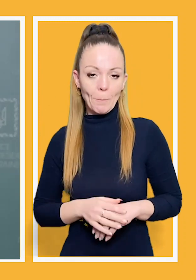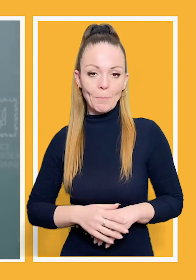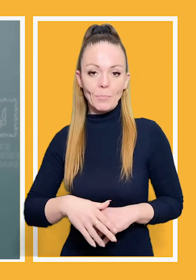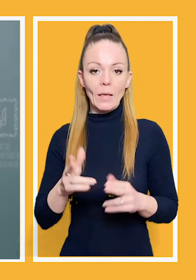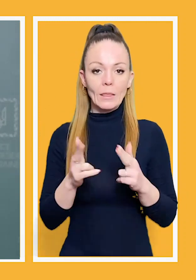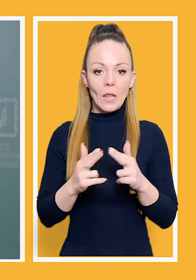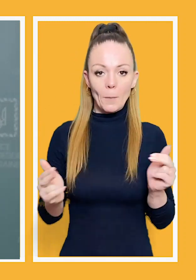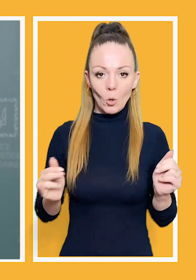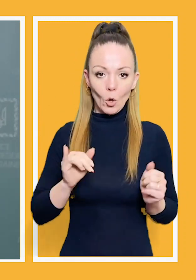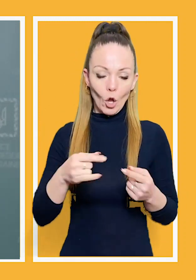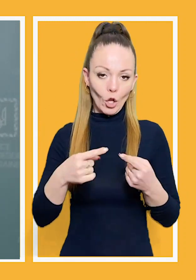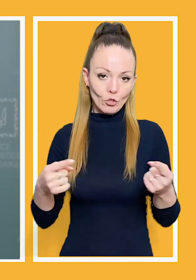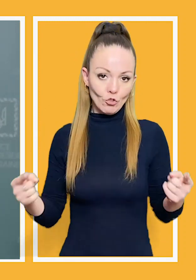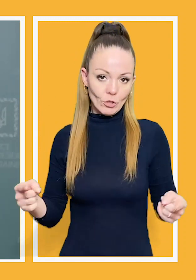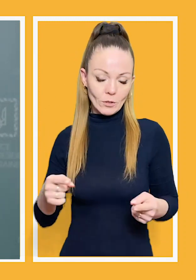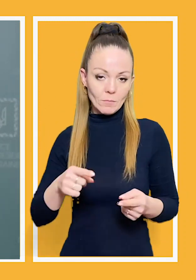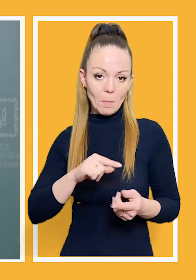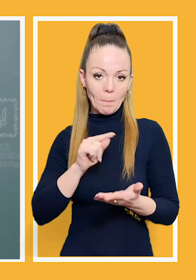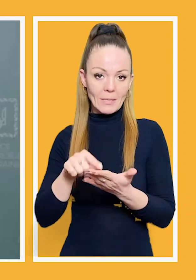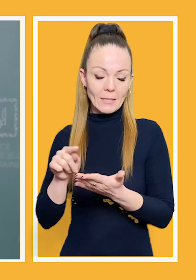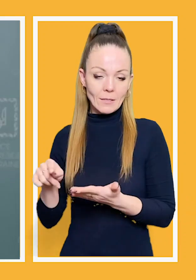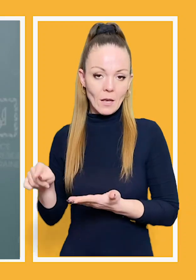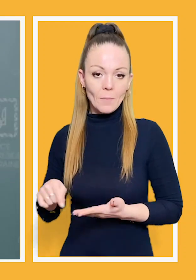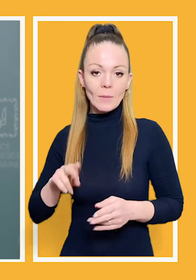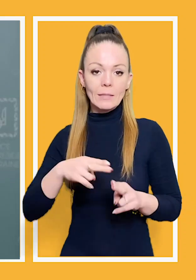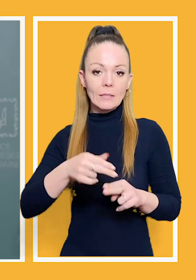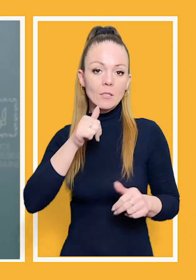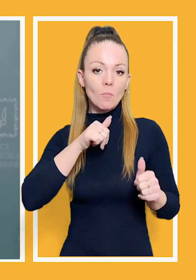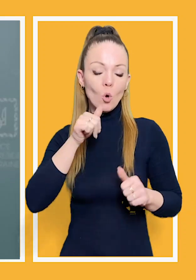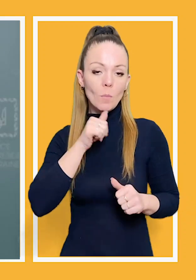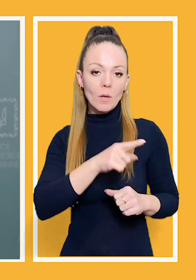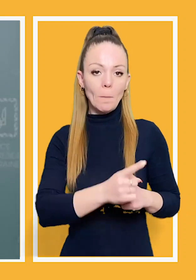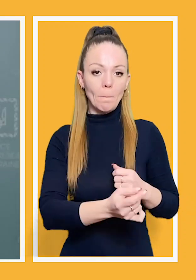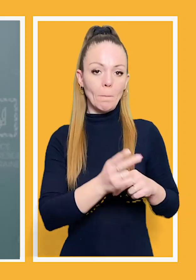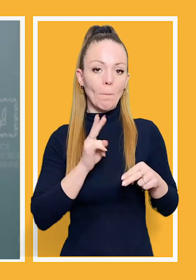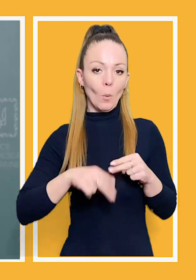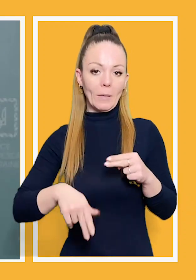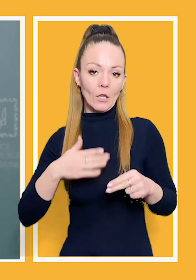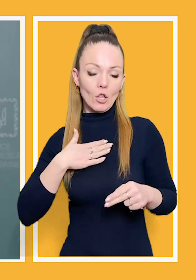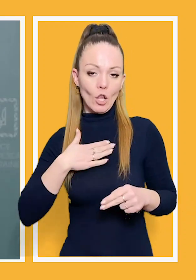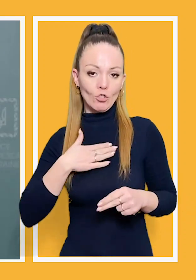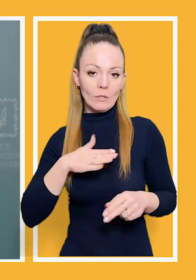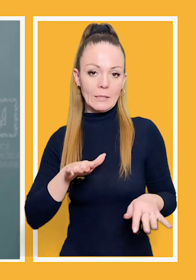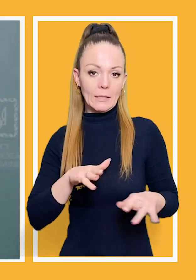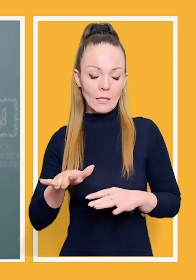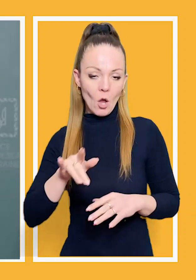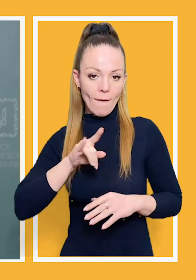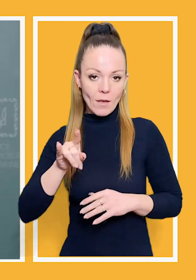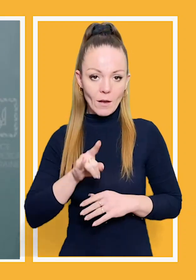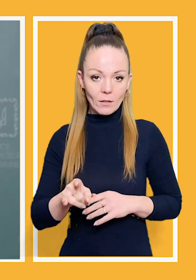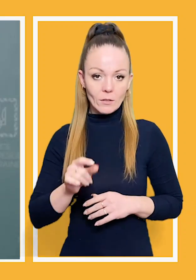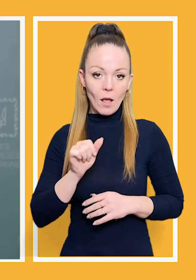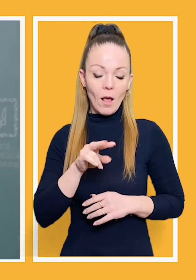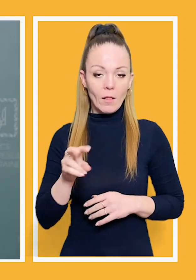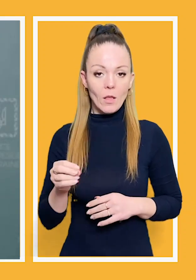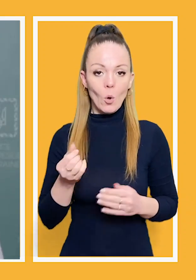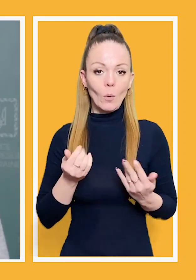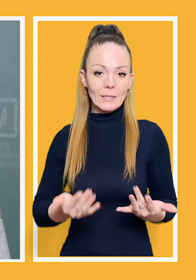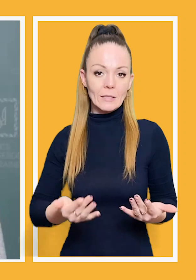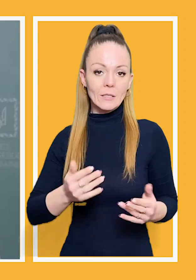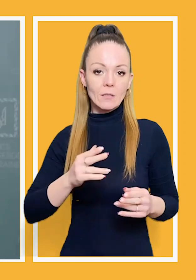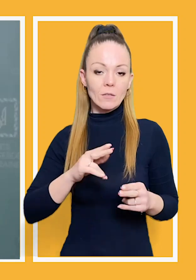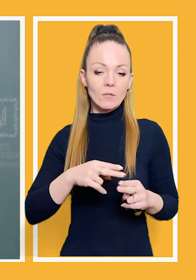Харківщині, по Полтавщині, по Дніпру і по інших місцях. Це спроба припинити дії нашої авіації, але оскільки вони,